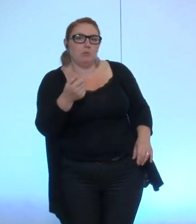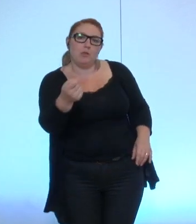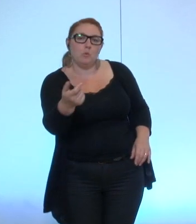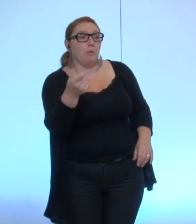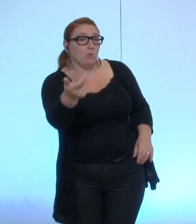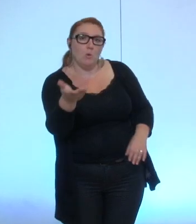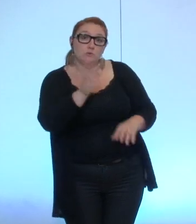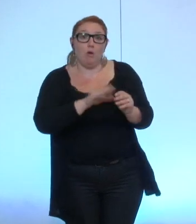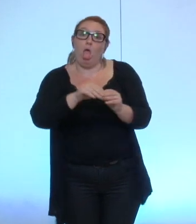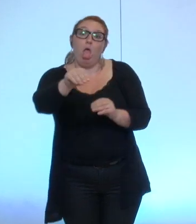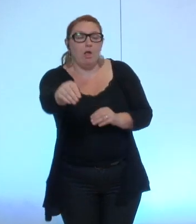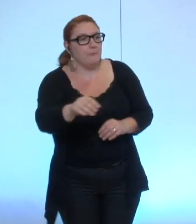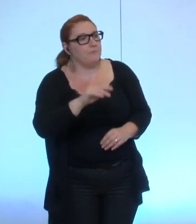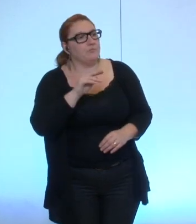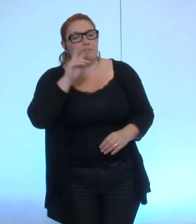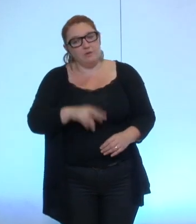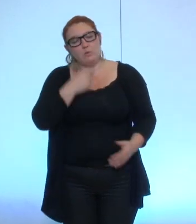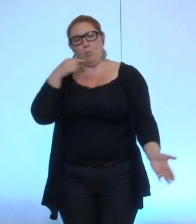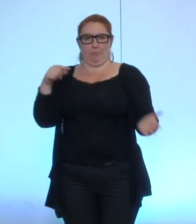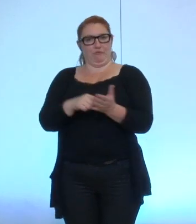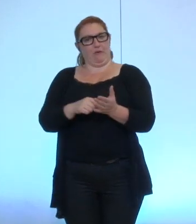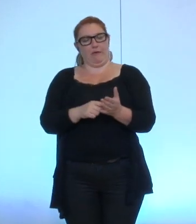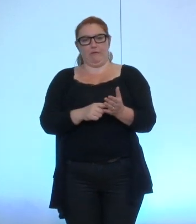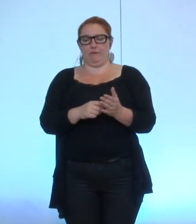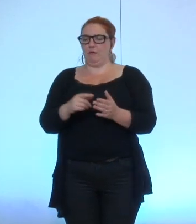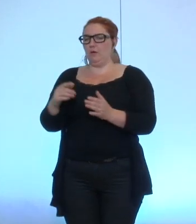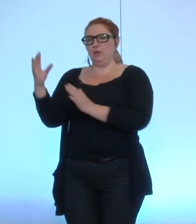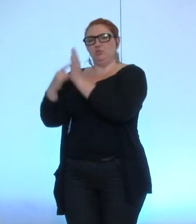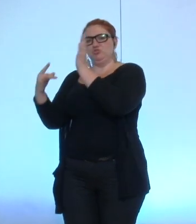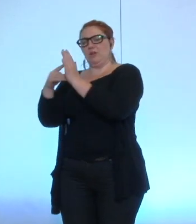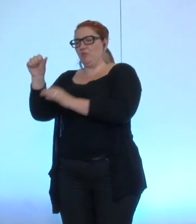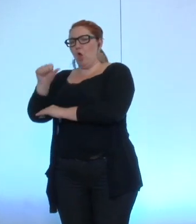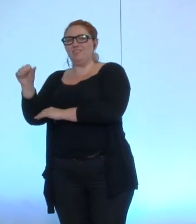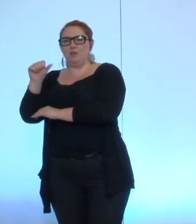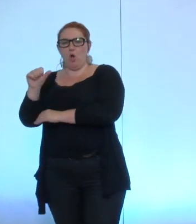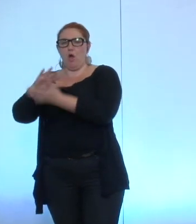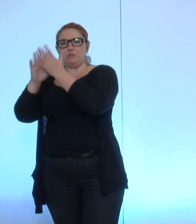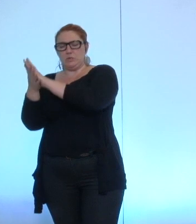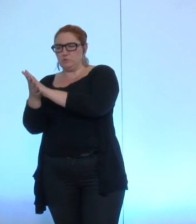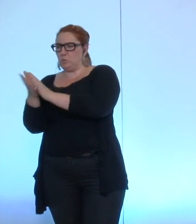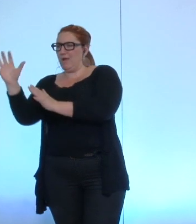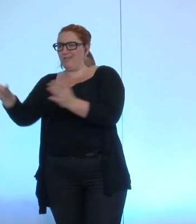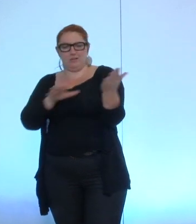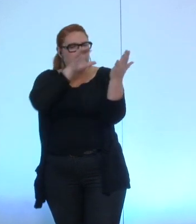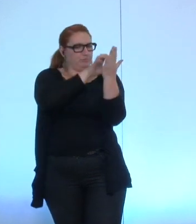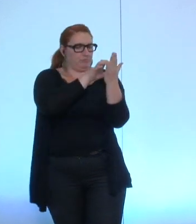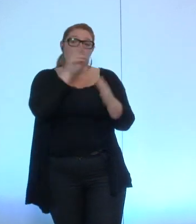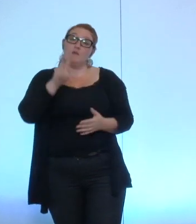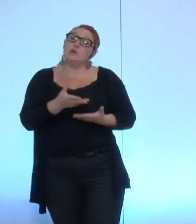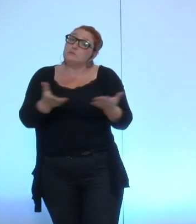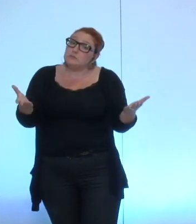on a préféré reprendre l'article de la charte anticorps ceci dit c'est loin d'être simple on le sait aussi